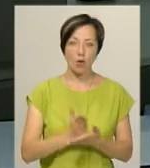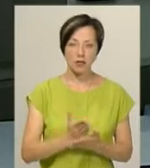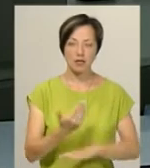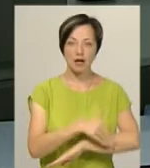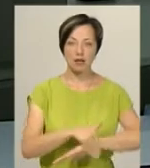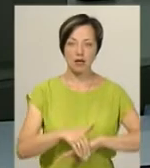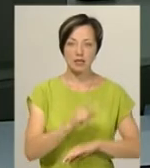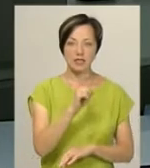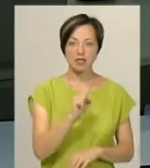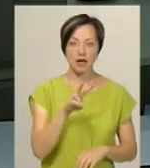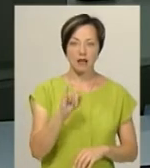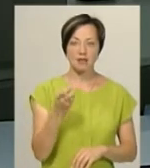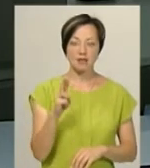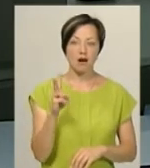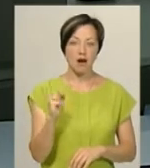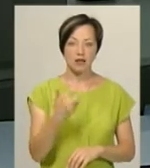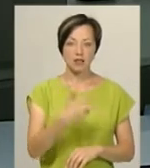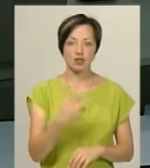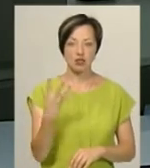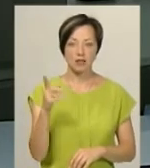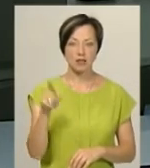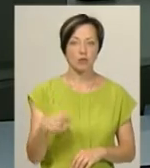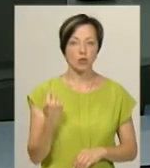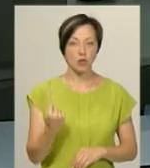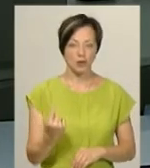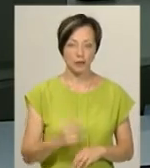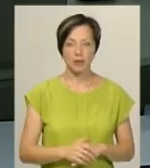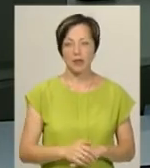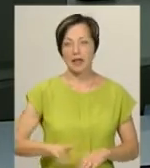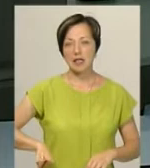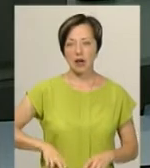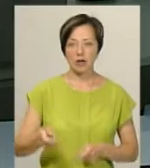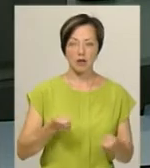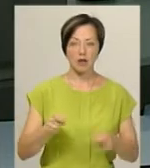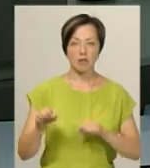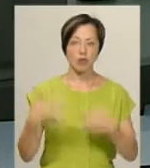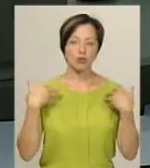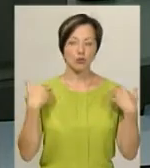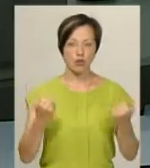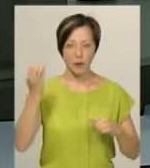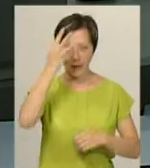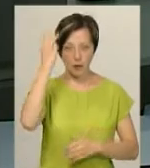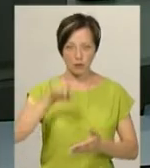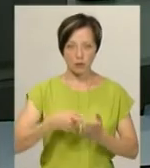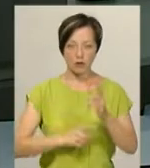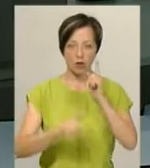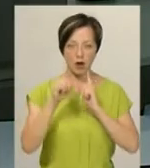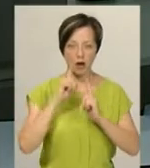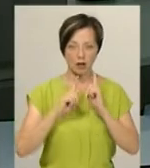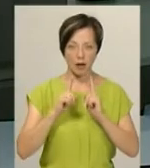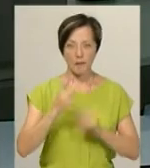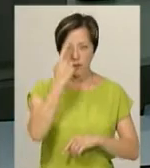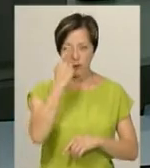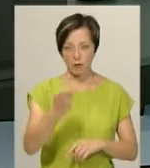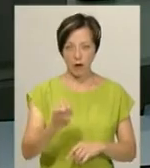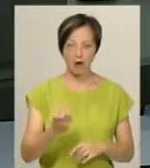амбулаторія за адресою вулиця Залізняка, 34, Дріб-1. Директор департаменту охорони здоров'я Хмельницької міської ради Борис Ткач